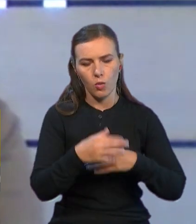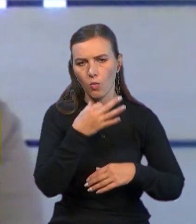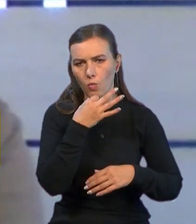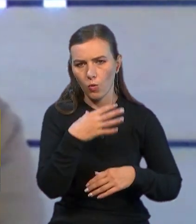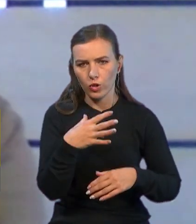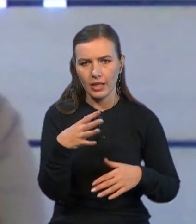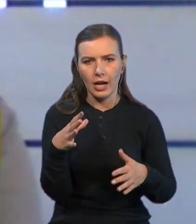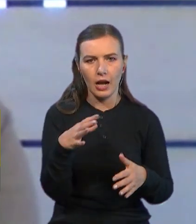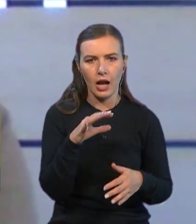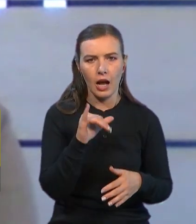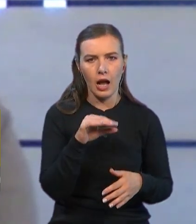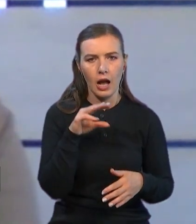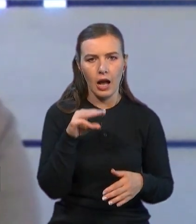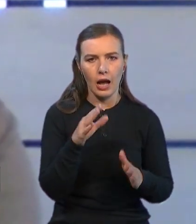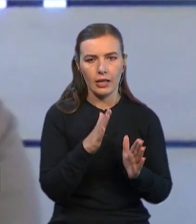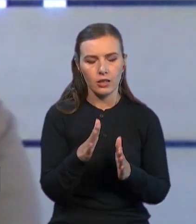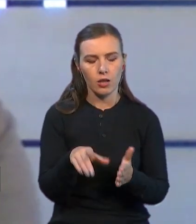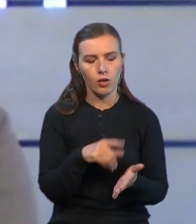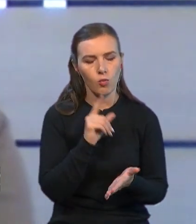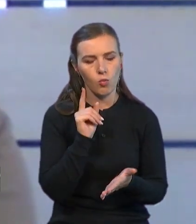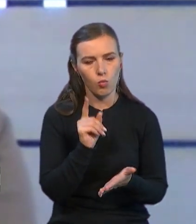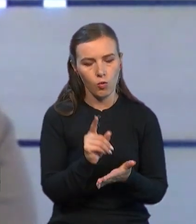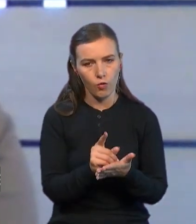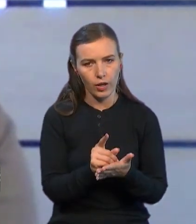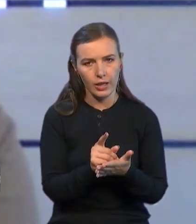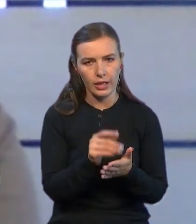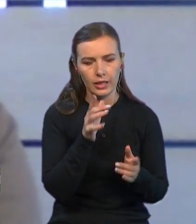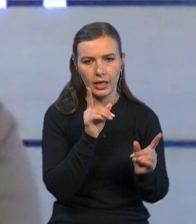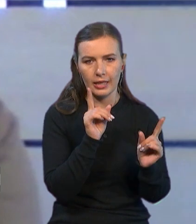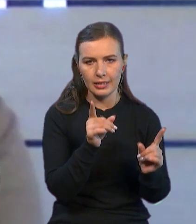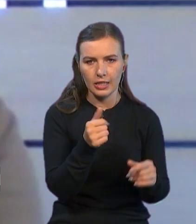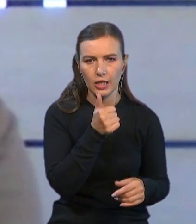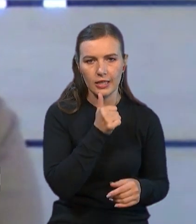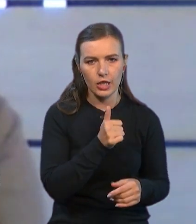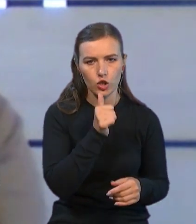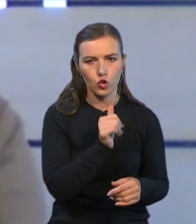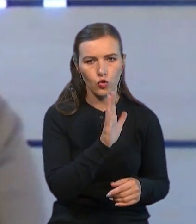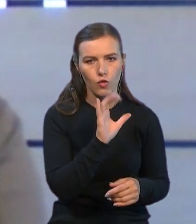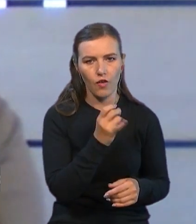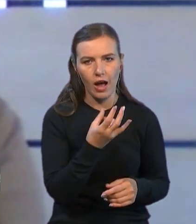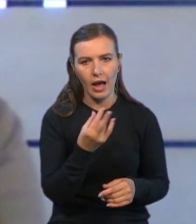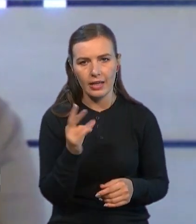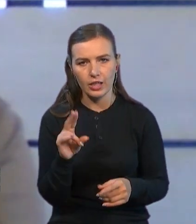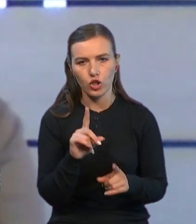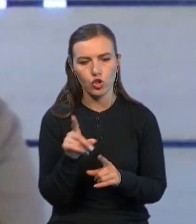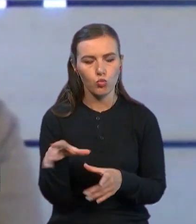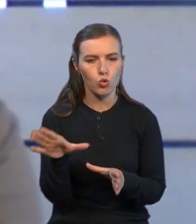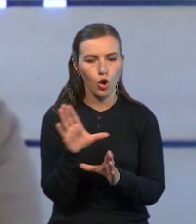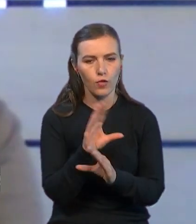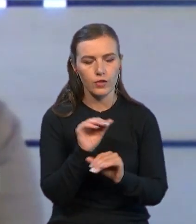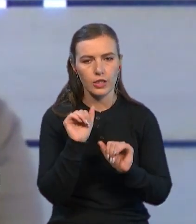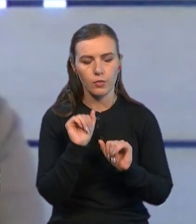-система, вона повинна пройти певний час тестування для того, щоб всі можливі